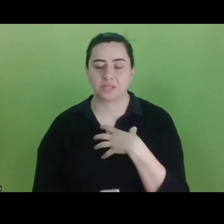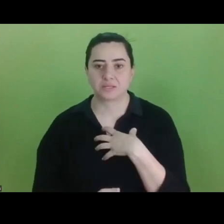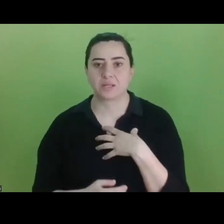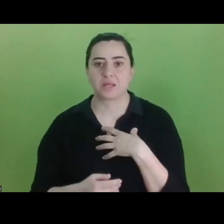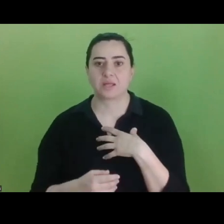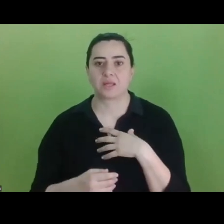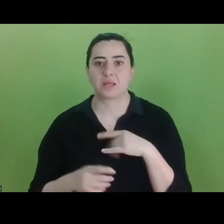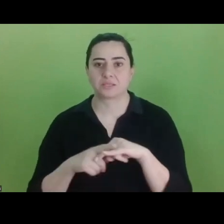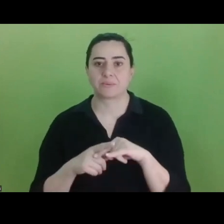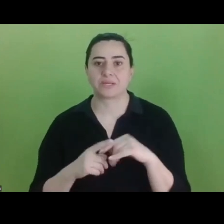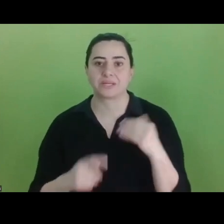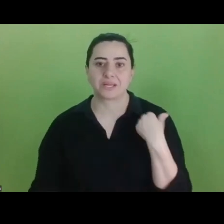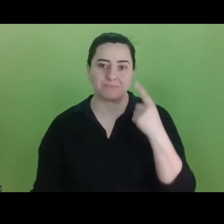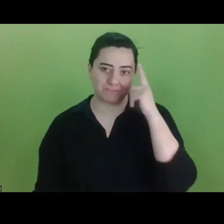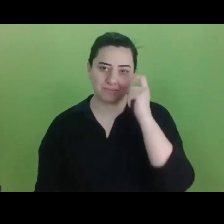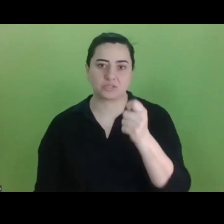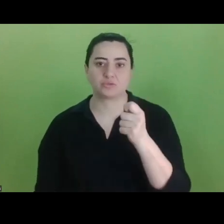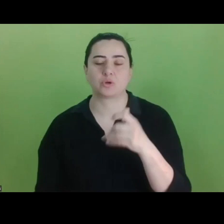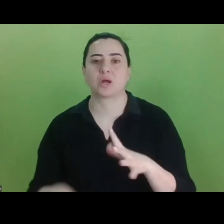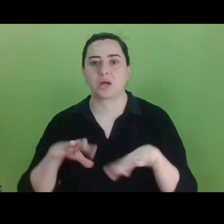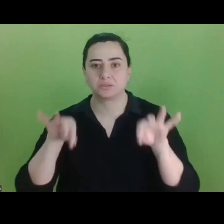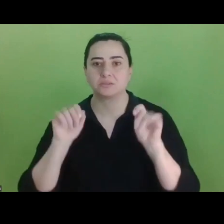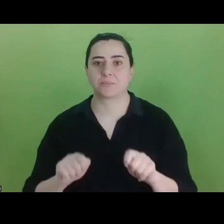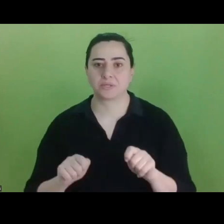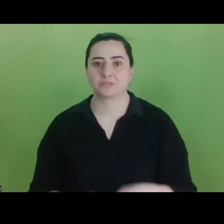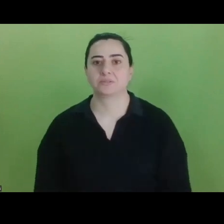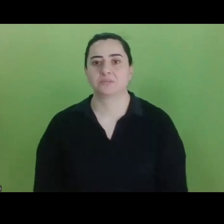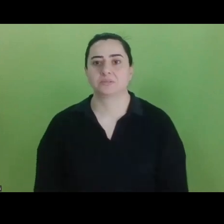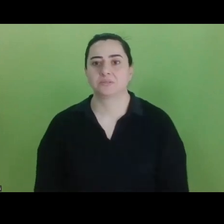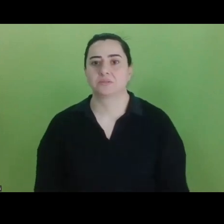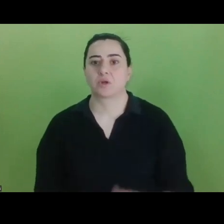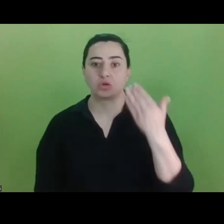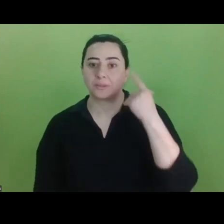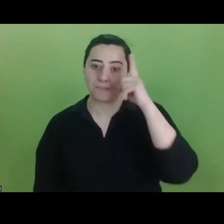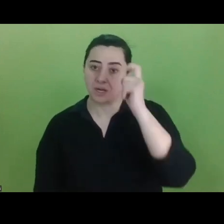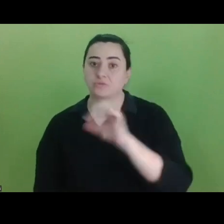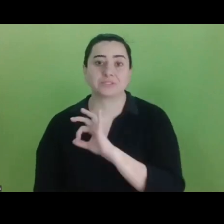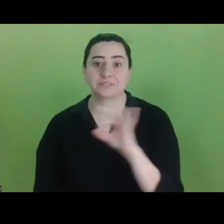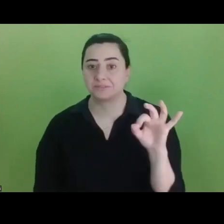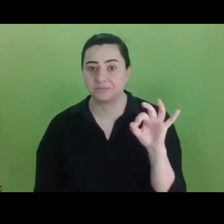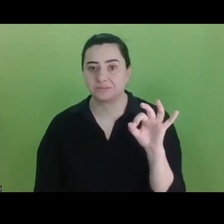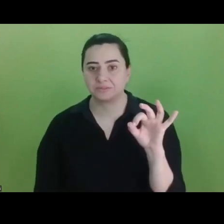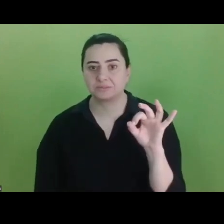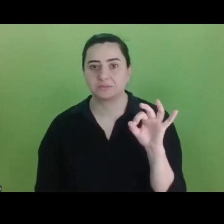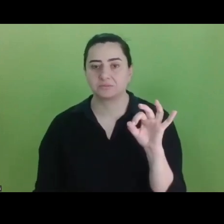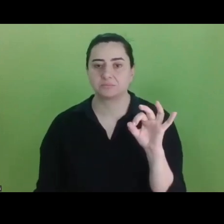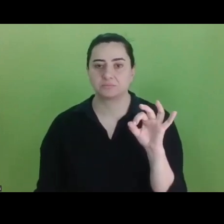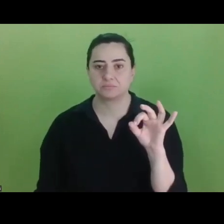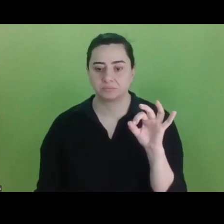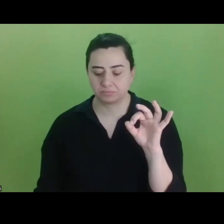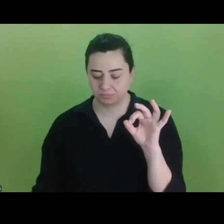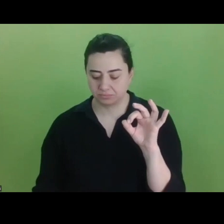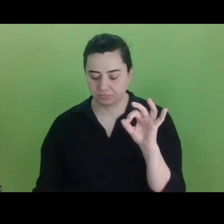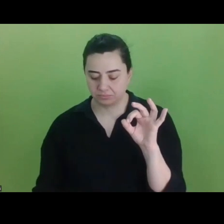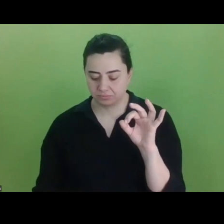girip yeni başvur diyerek başvurunuzu oluşturabilirsiniz. Fakat daha önce başvuruda bulunmadıysanız Sivil Düşün'e Sivil Düşün